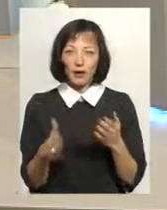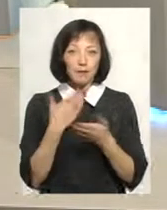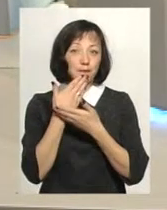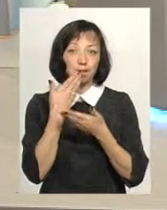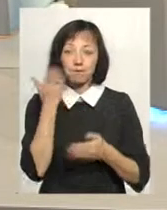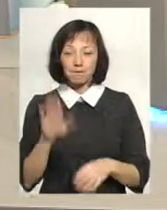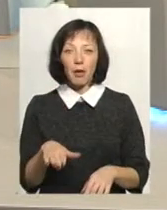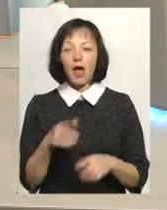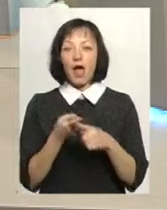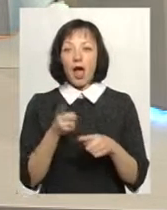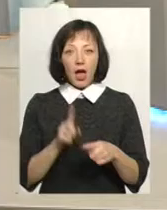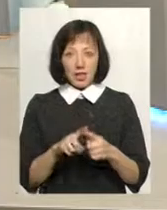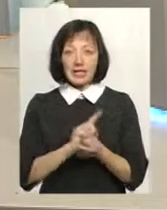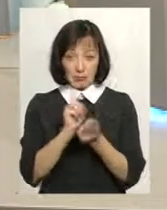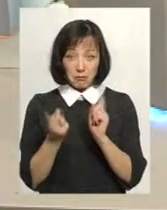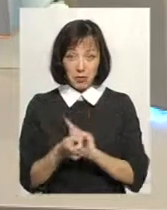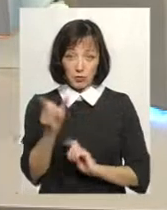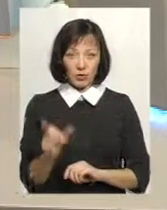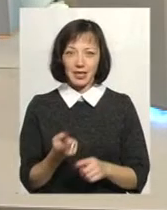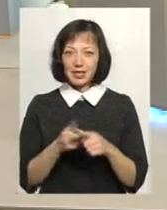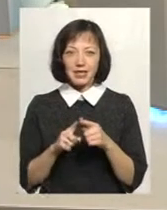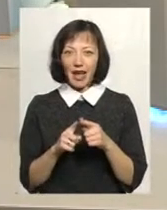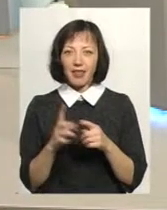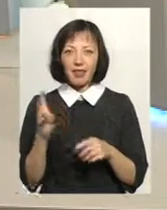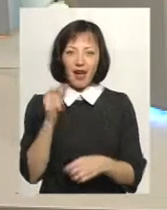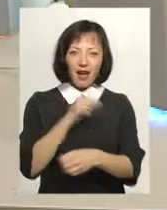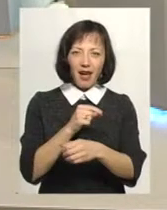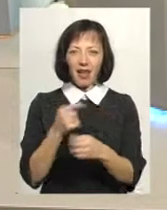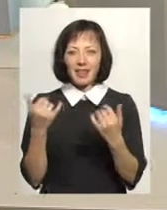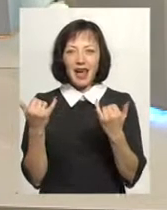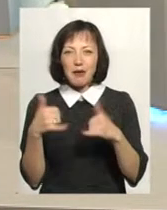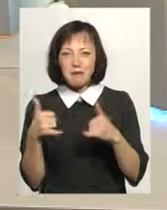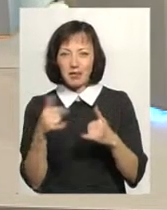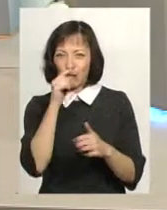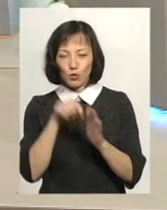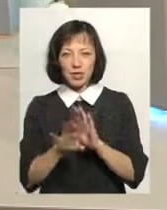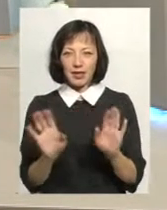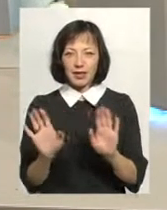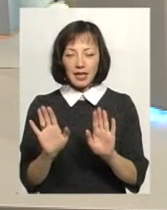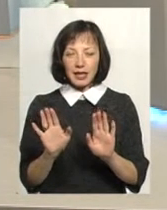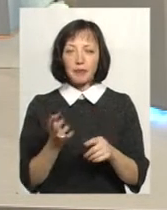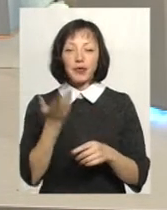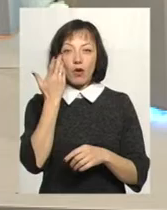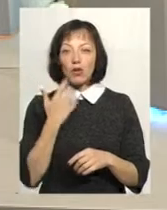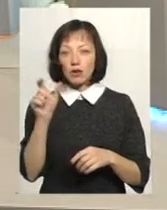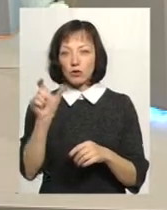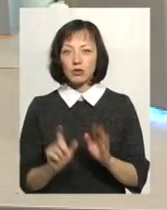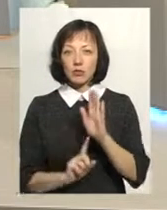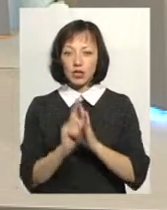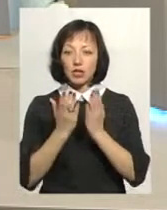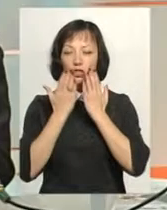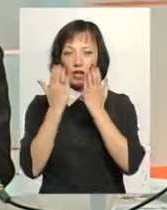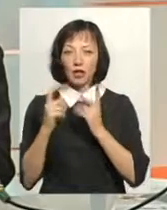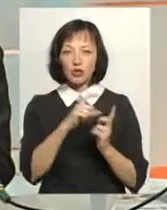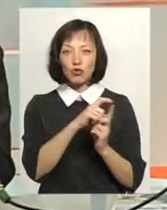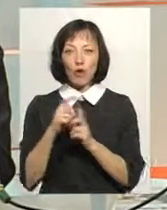і вона змінюється, і це не хімічне втручання, не хімічне, зовсім ні. Ось, коли вона починає читати Слово Божие,